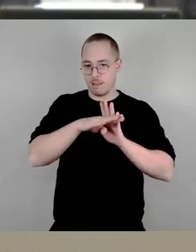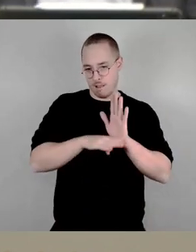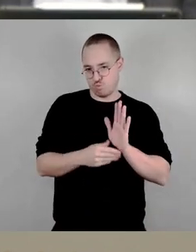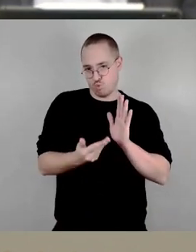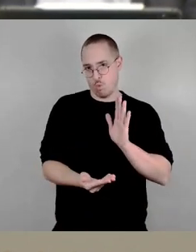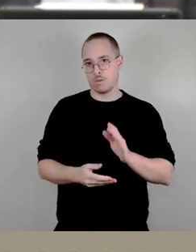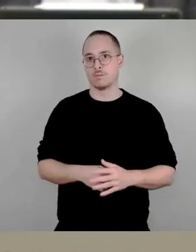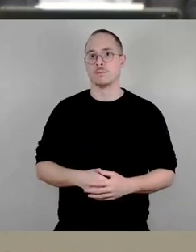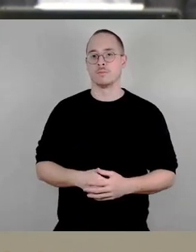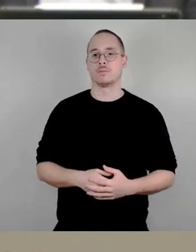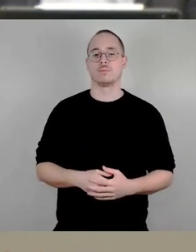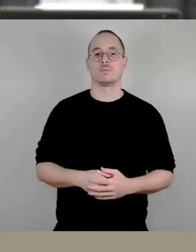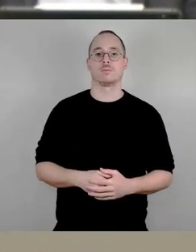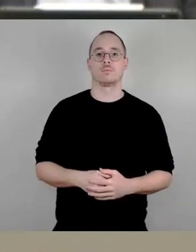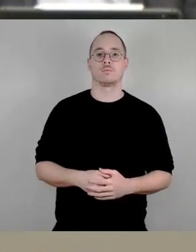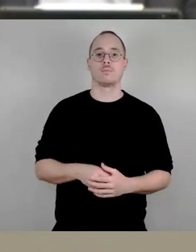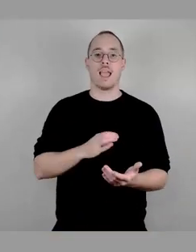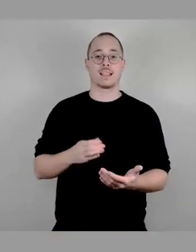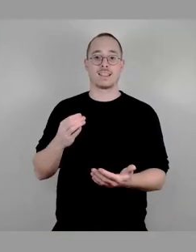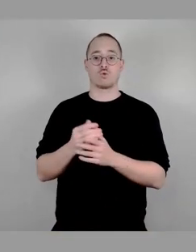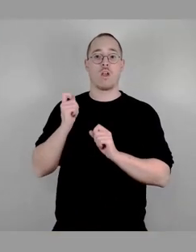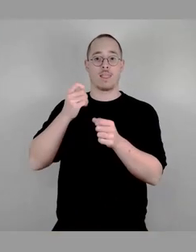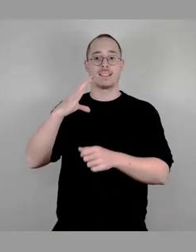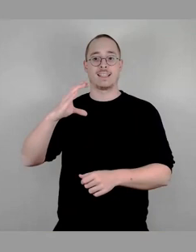Ersetzungsantrag der CDU ist, müsste jetzt mit ihr erstimmen.